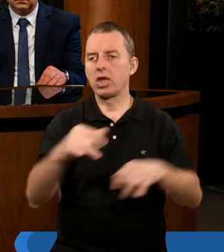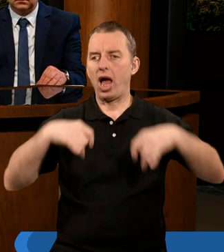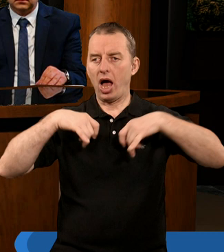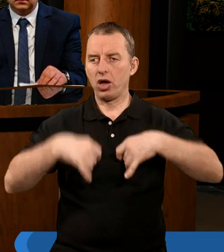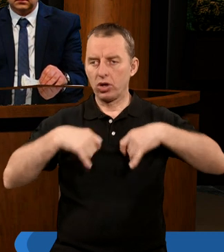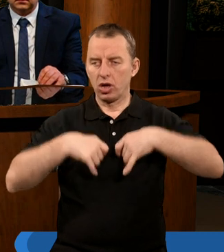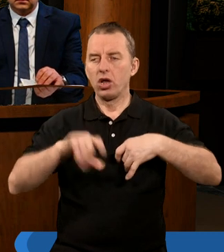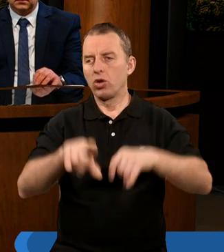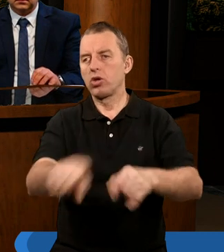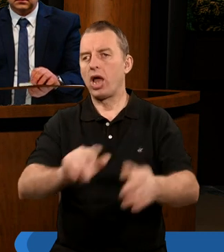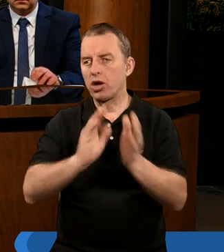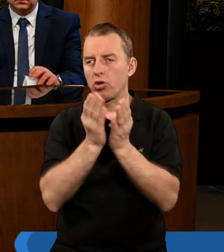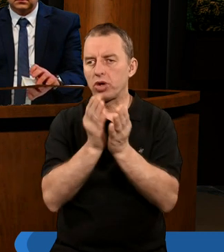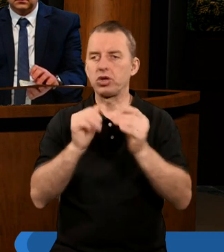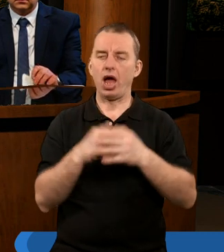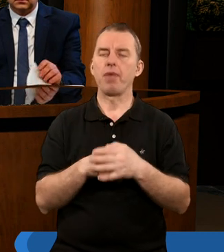Co to za książeczka?